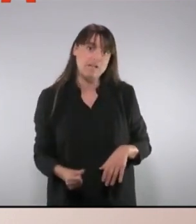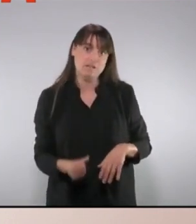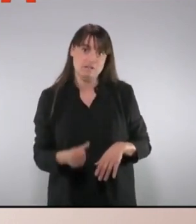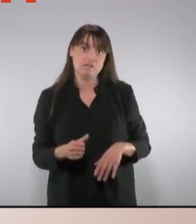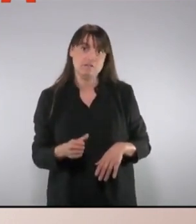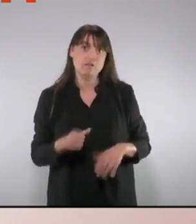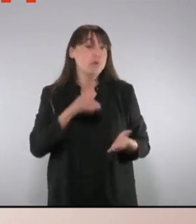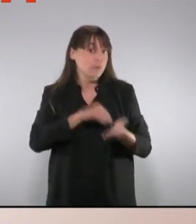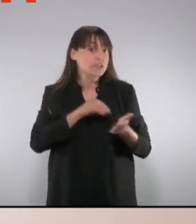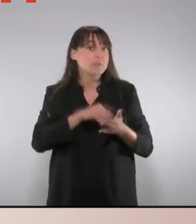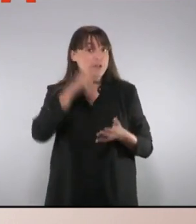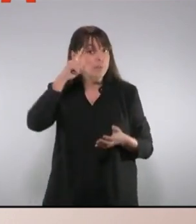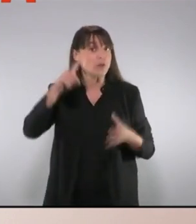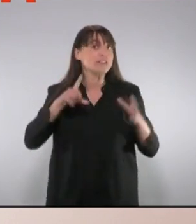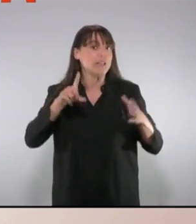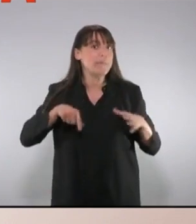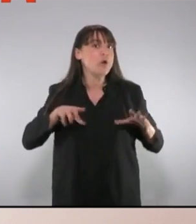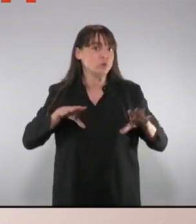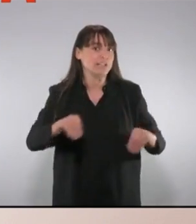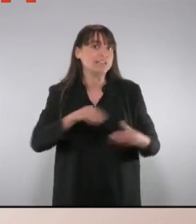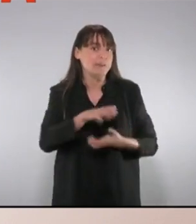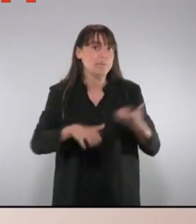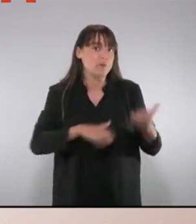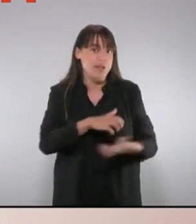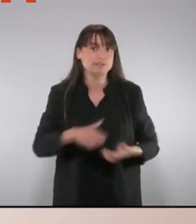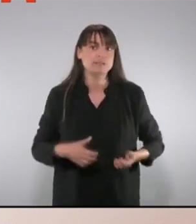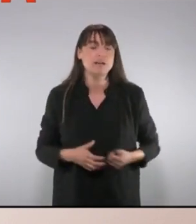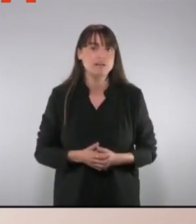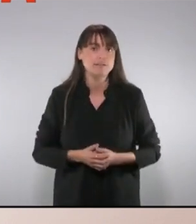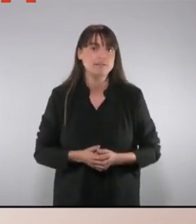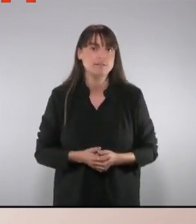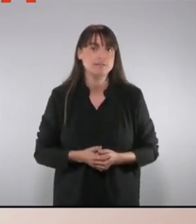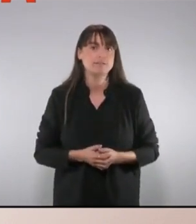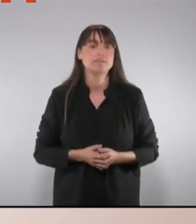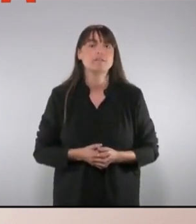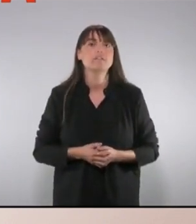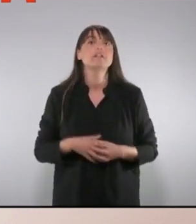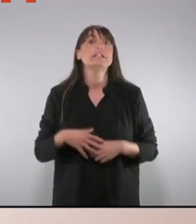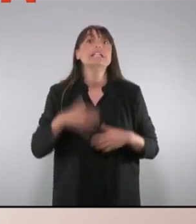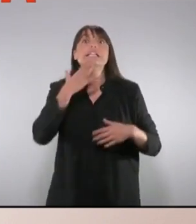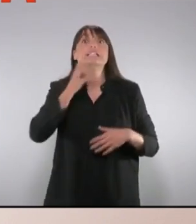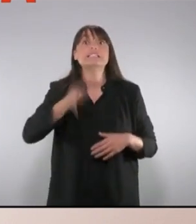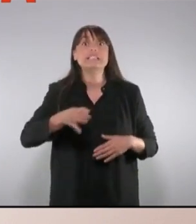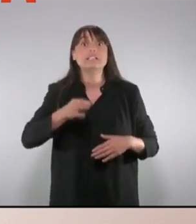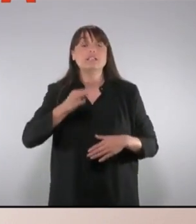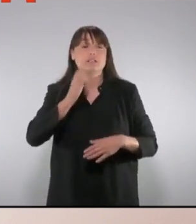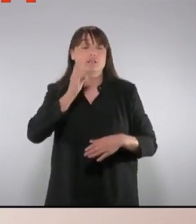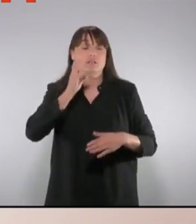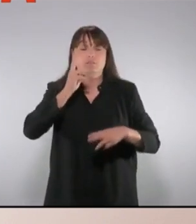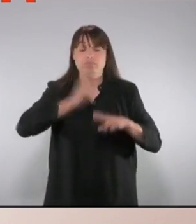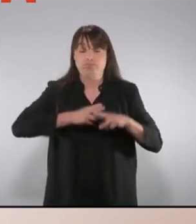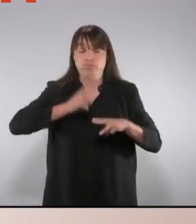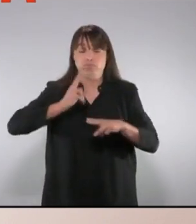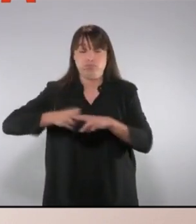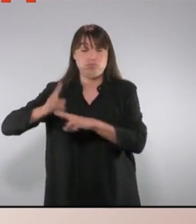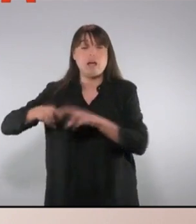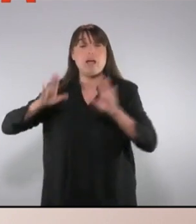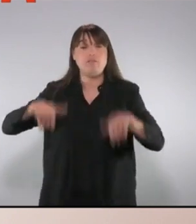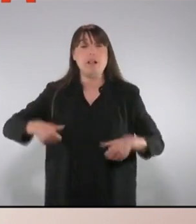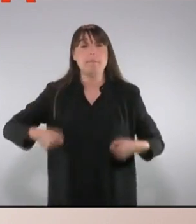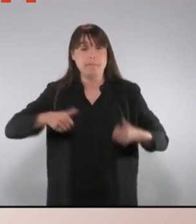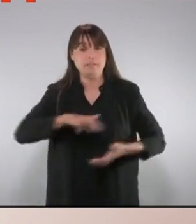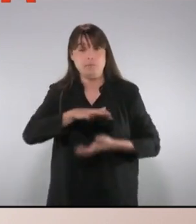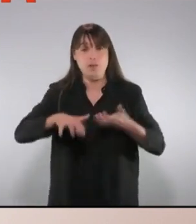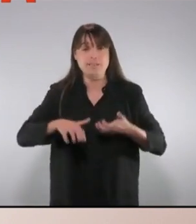aconseguirà imposar l'autoritat. Segur. Segur que aconseguirà. Però només generarà que més violència, que més rebuig